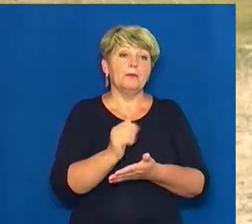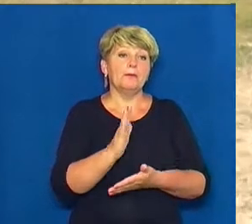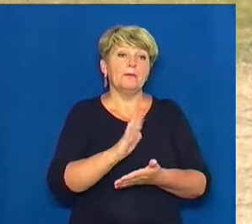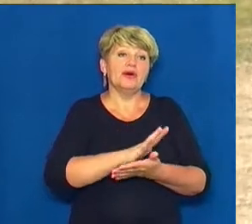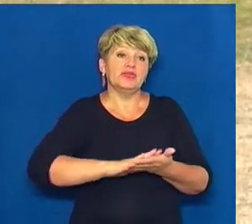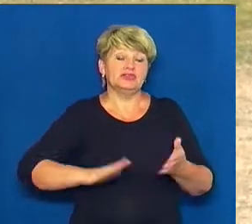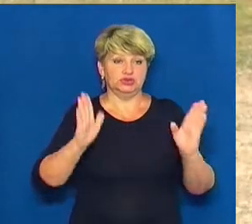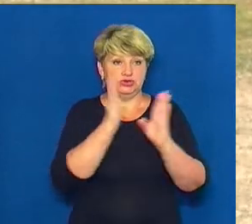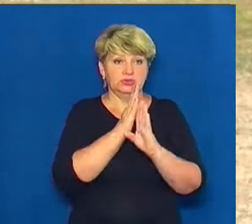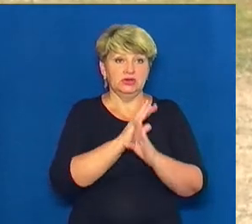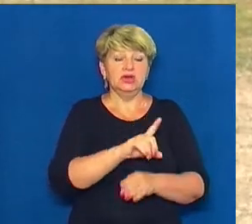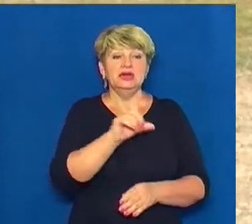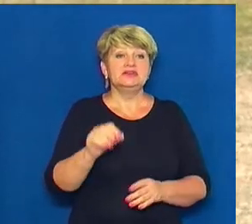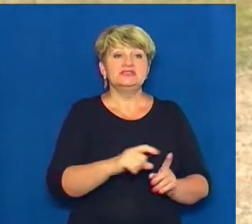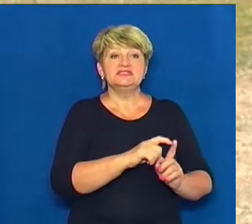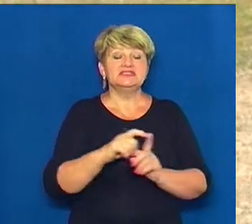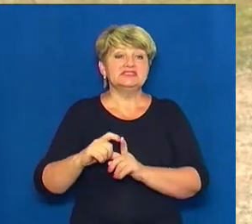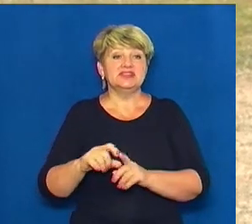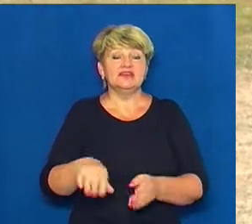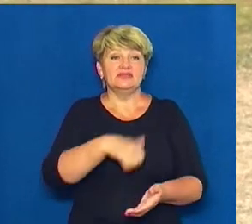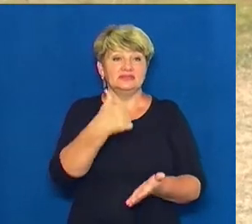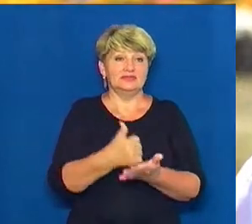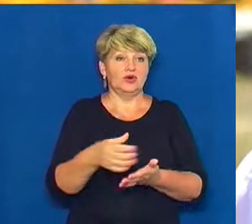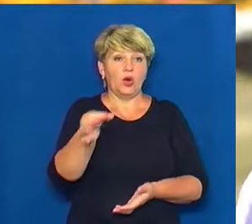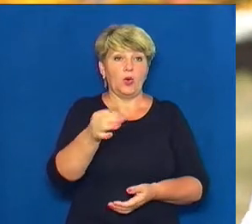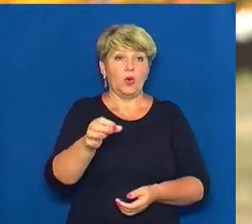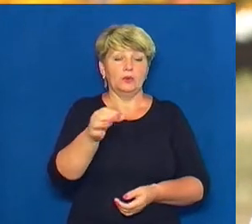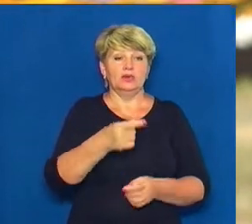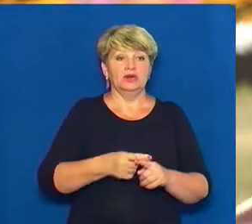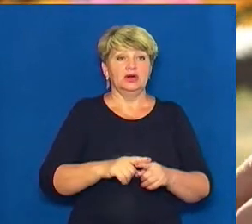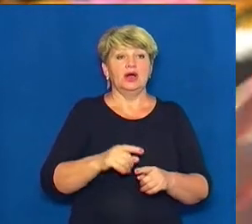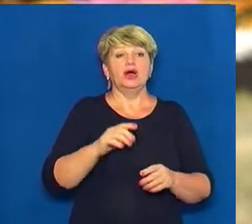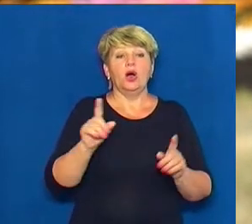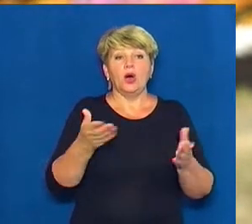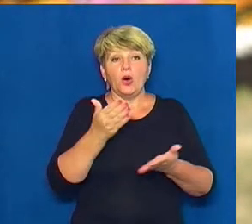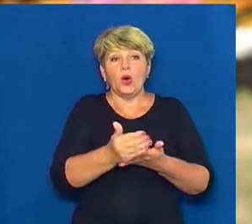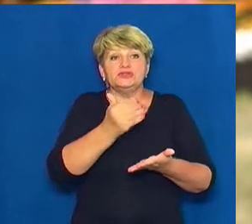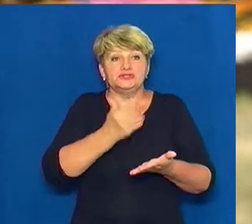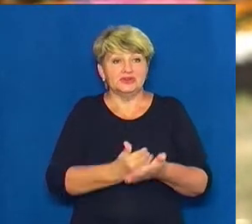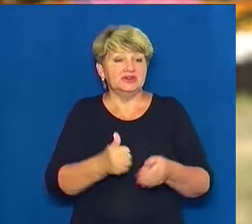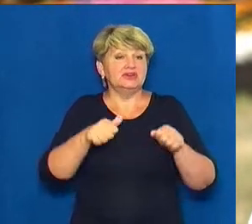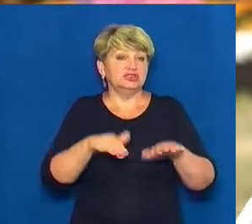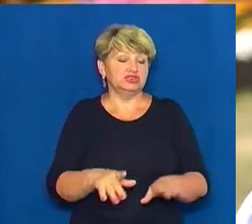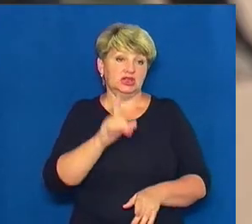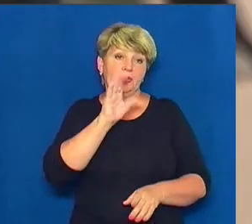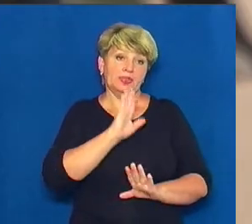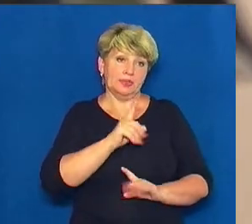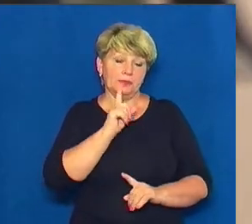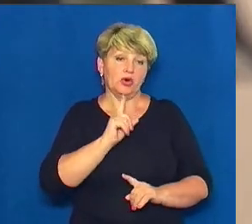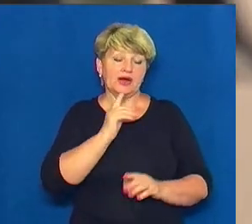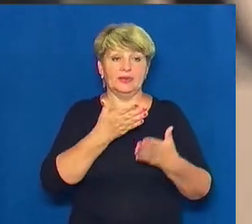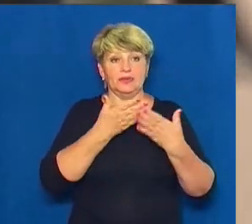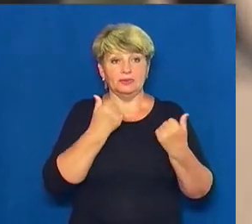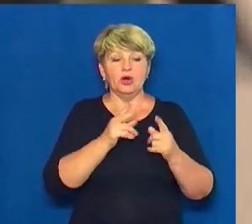долі. Зі слів очільника області Романа Ботнера, остаточного рішення щодо реорганізації закладу нині немає. І додає, хто його